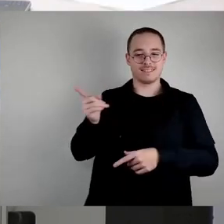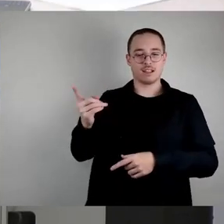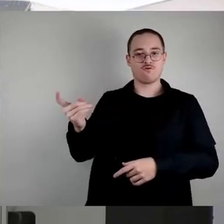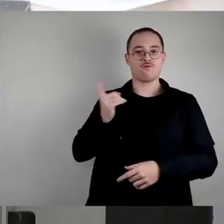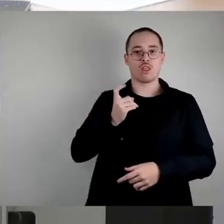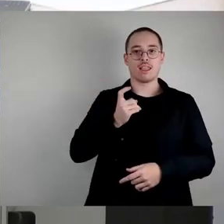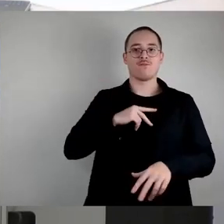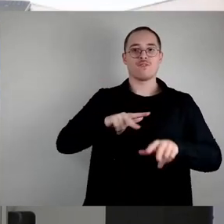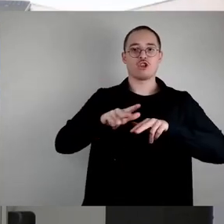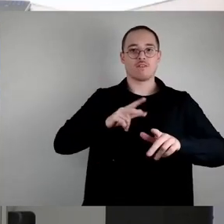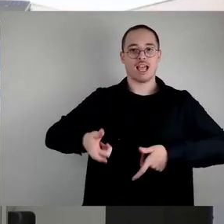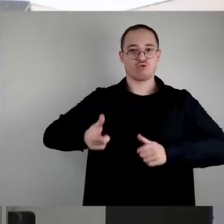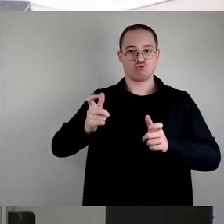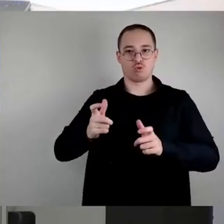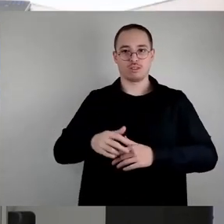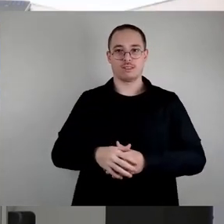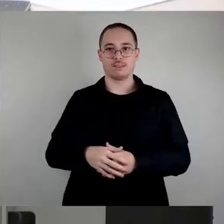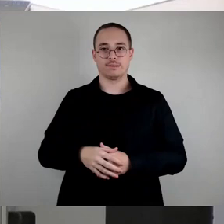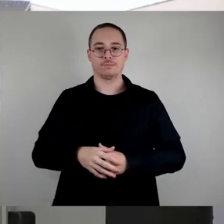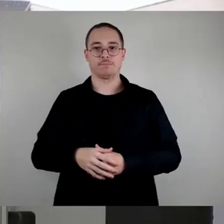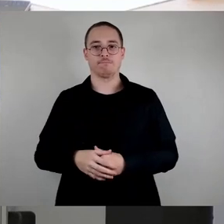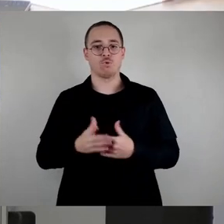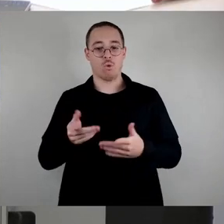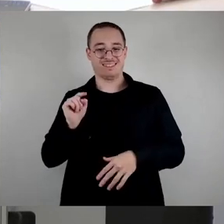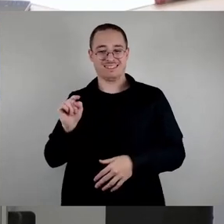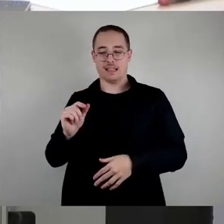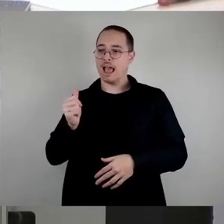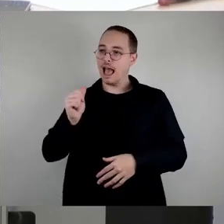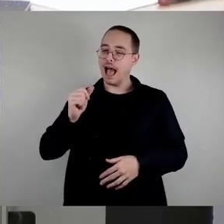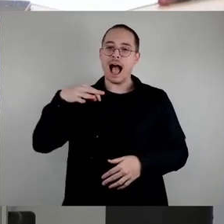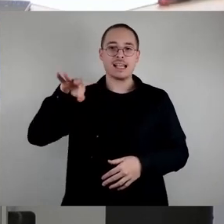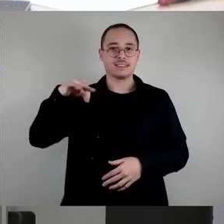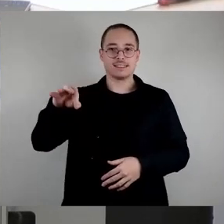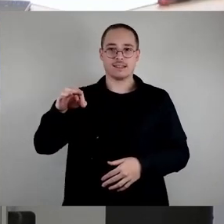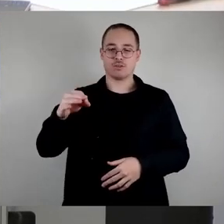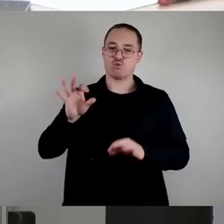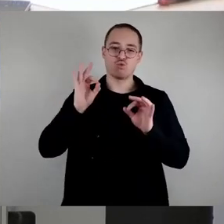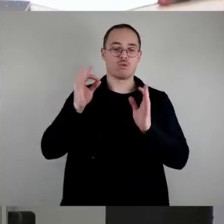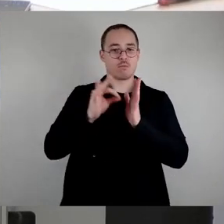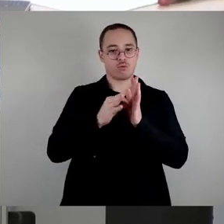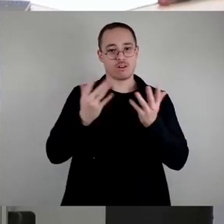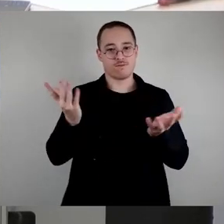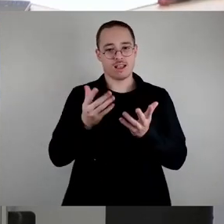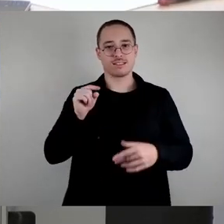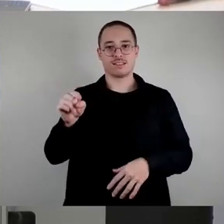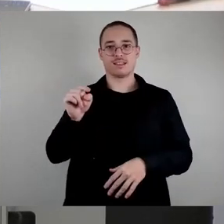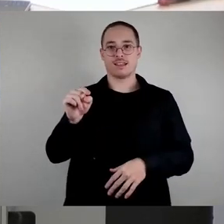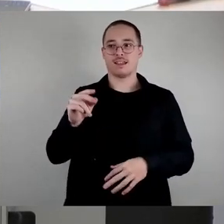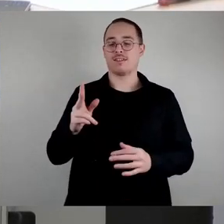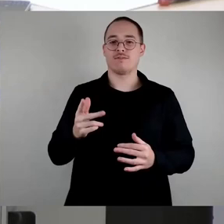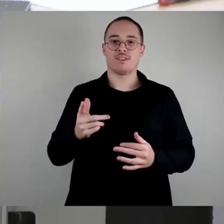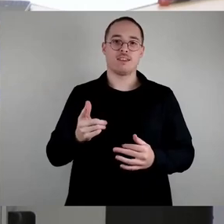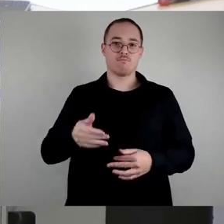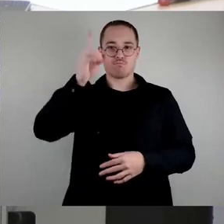weil dort nämlich aus meiner Sicht der einzig wirklich sinnvolle Punkt drin ist, nämlich den gemeindlichen Vollzugsdienst zu stärken, um dort mit geeigneten